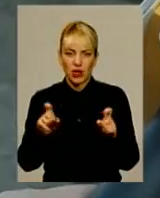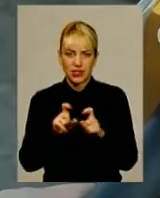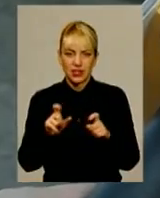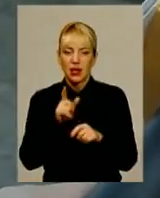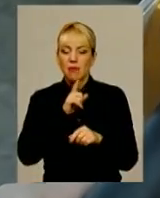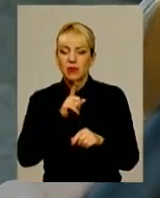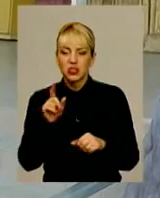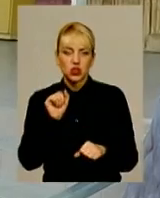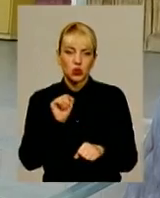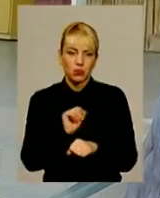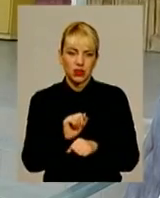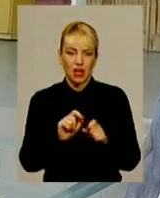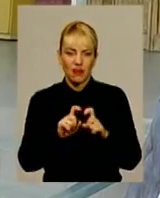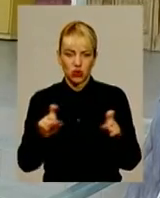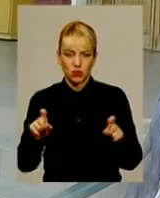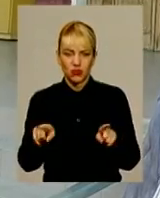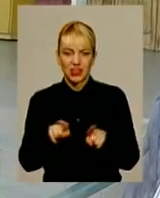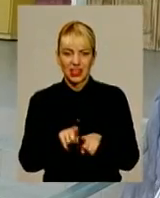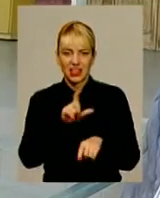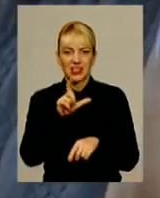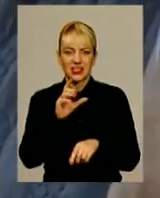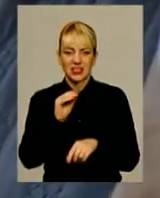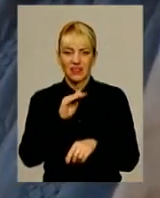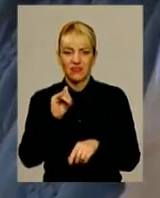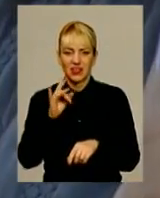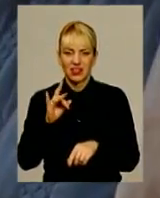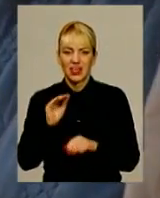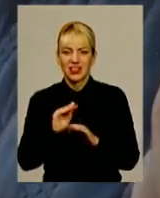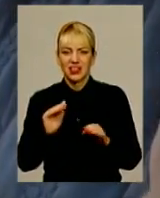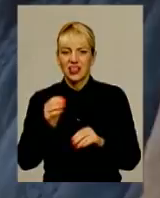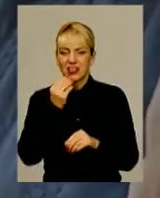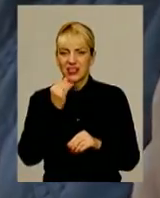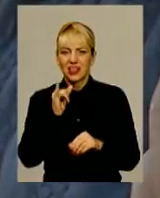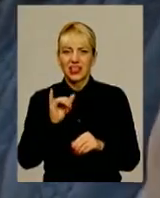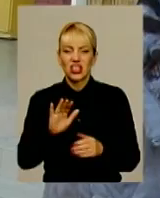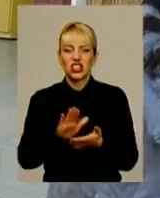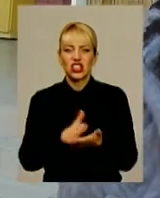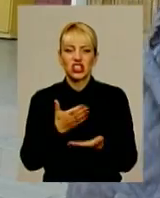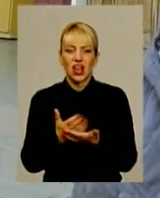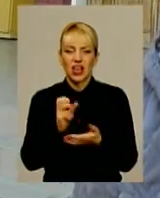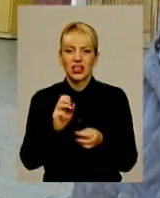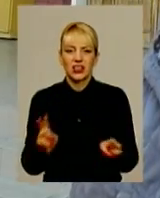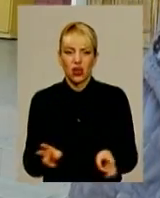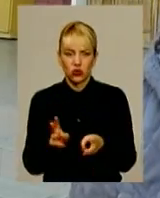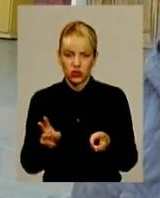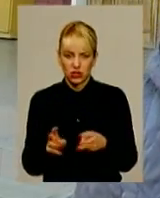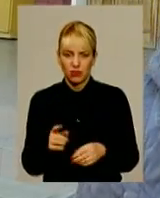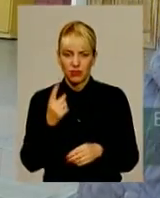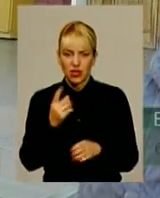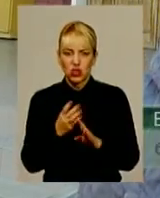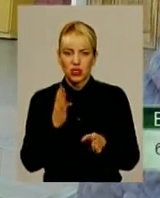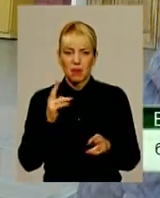зупинок автобусу. Ось такий зефір діти їли, і вони його жарили на кострі. В першу чергу,